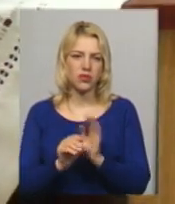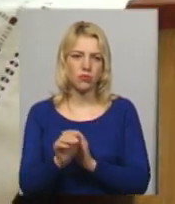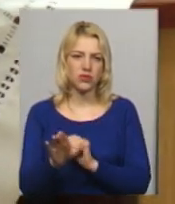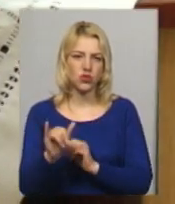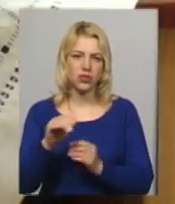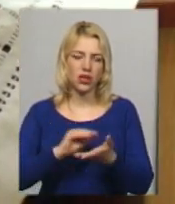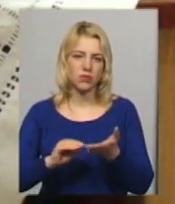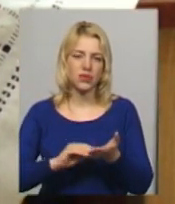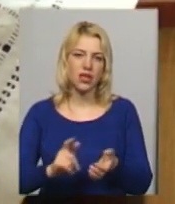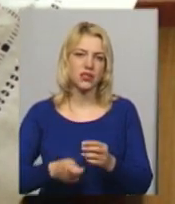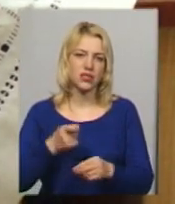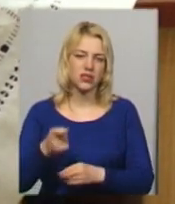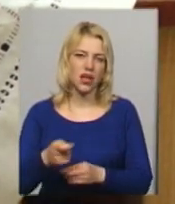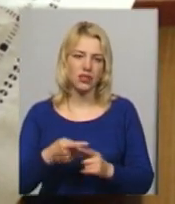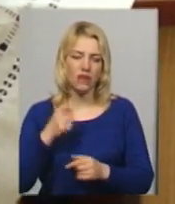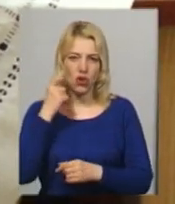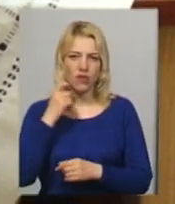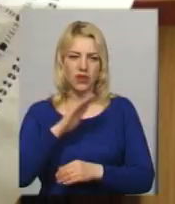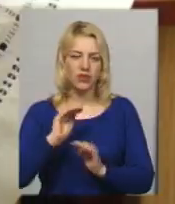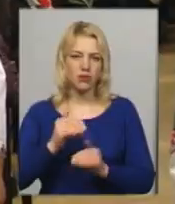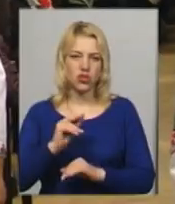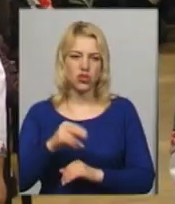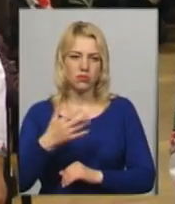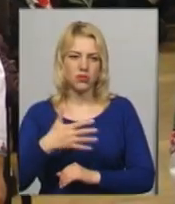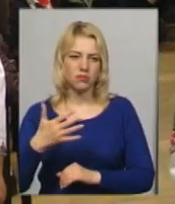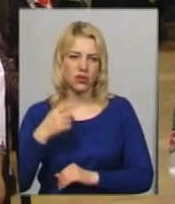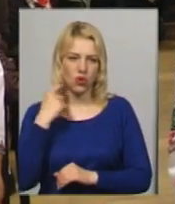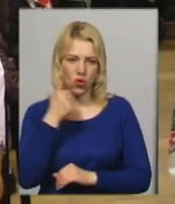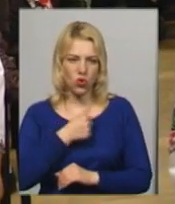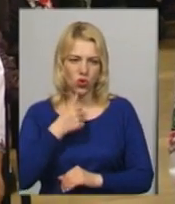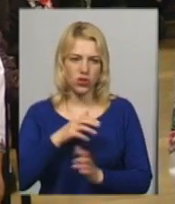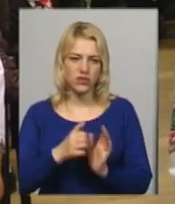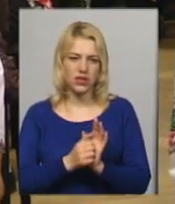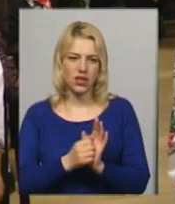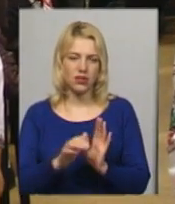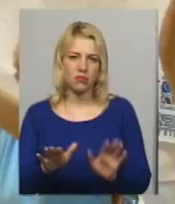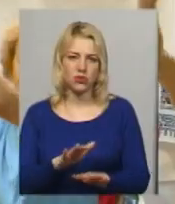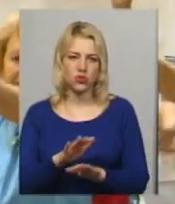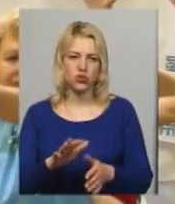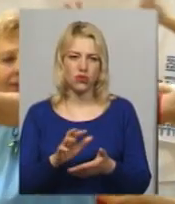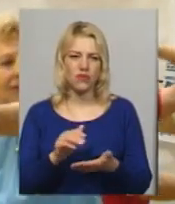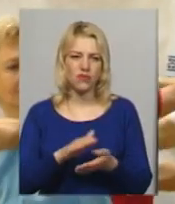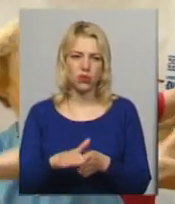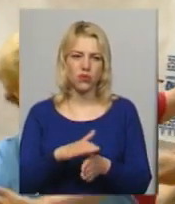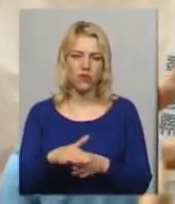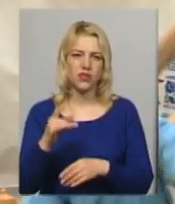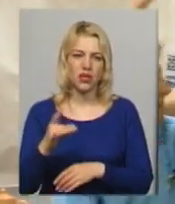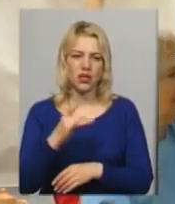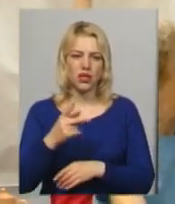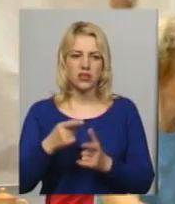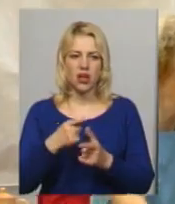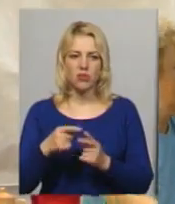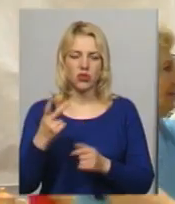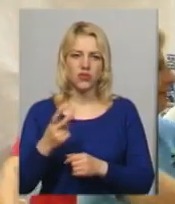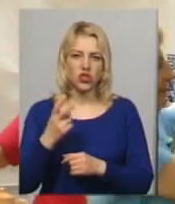написати заяву. Вік абітурієнтів не менше 55 років. Заняття безкоштовні, відбуваються раз або двічі на тиждень по півтори